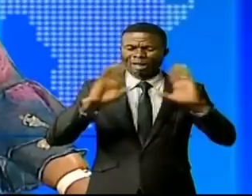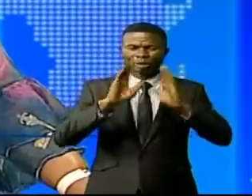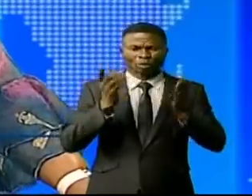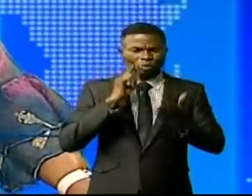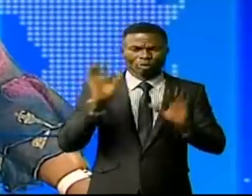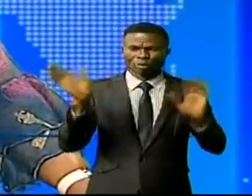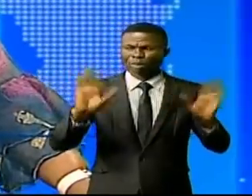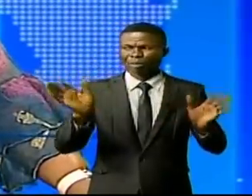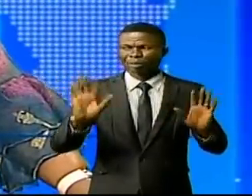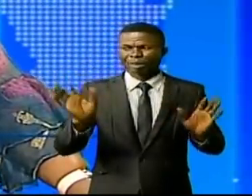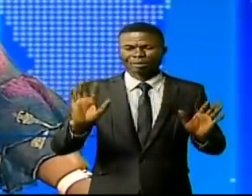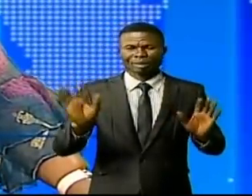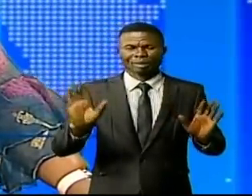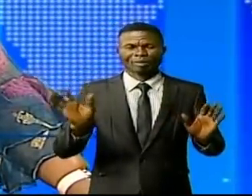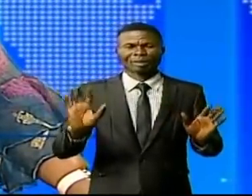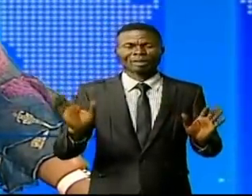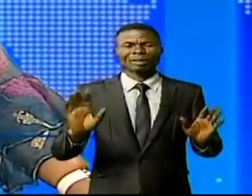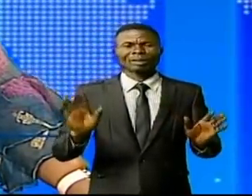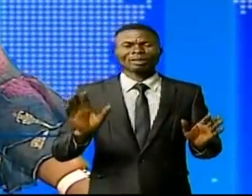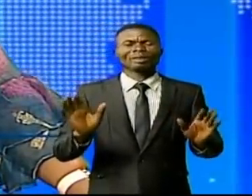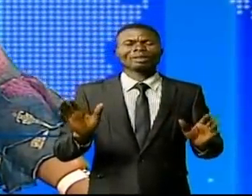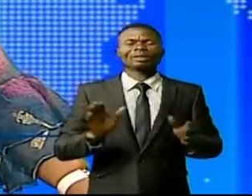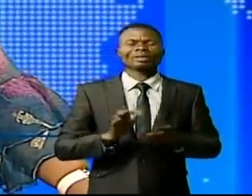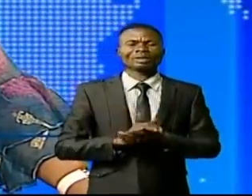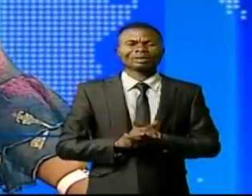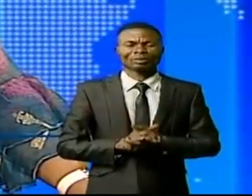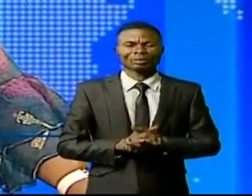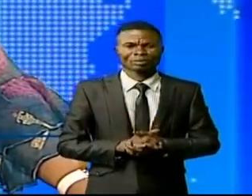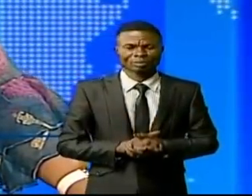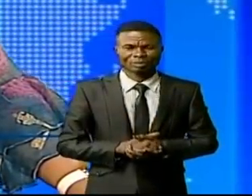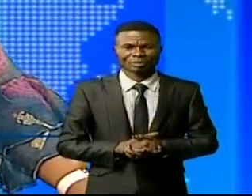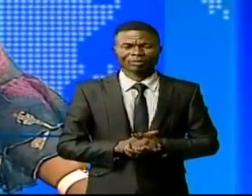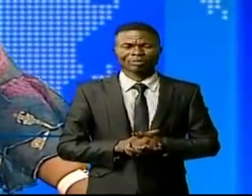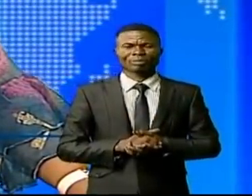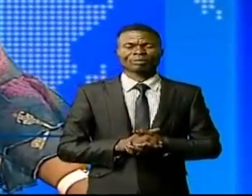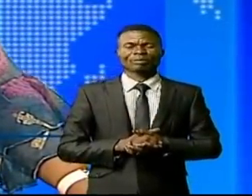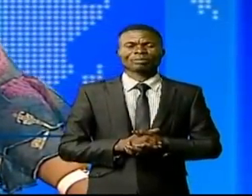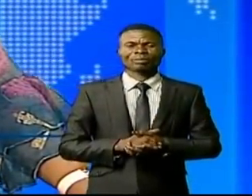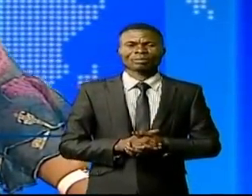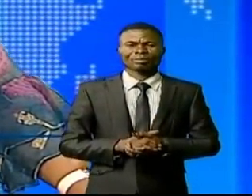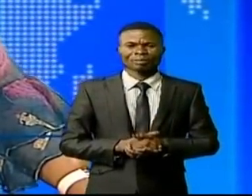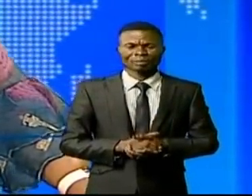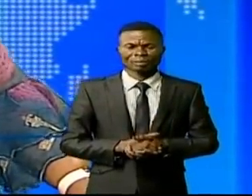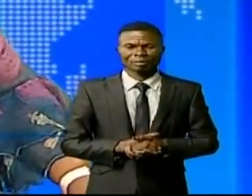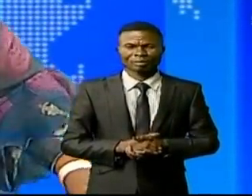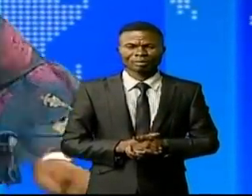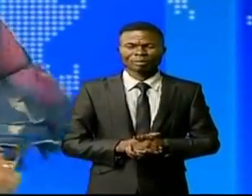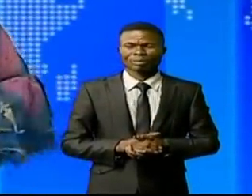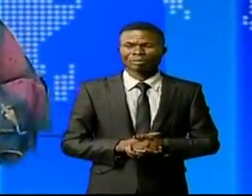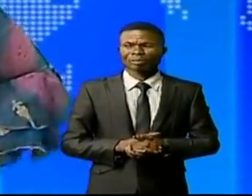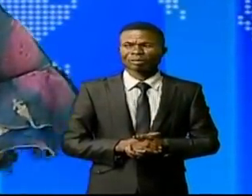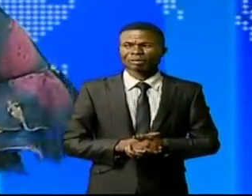à 20h. Inch'Allah, excellent début du mois d'avril. A toutes et à tous, revoir. Bonne soirée.